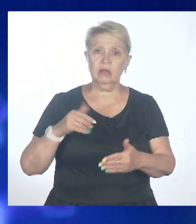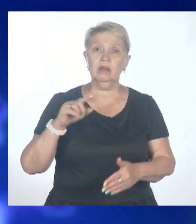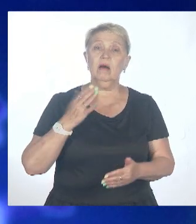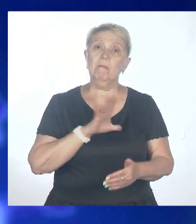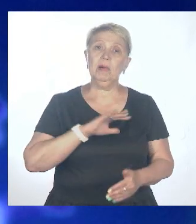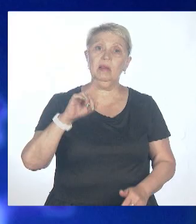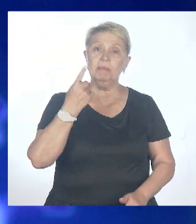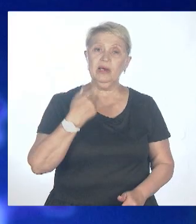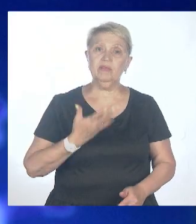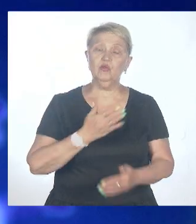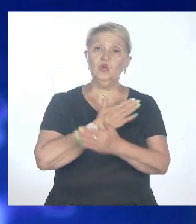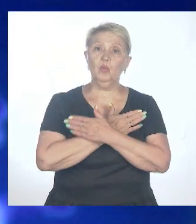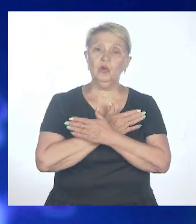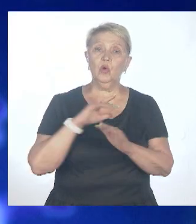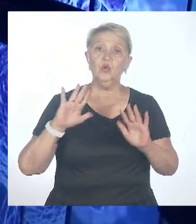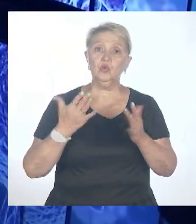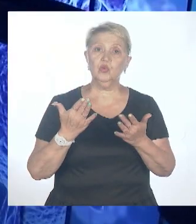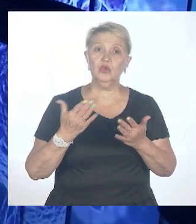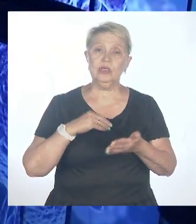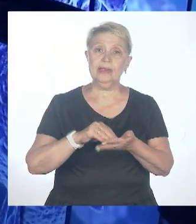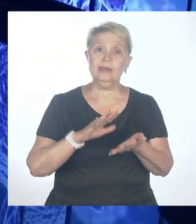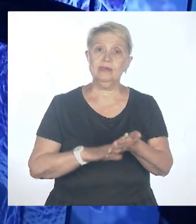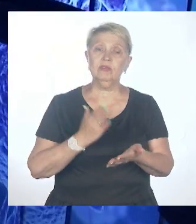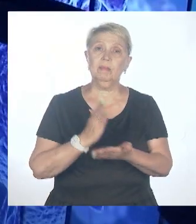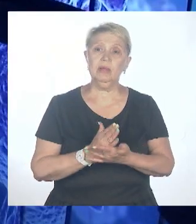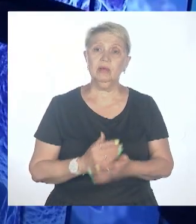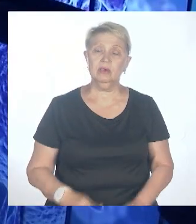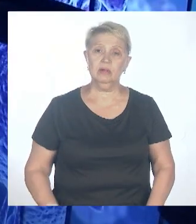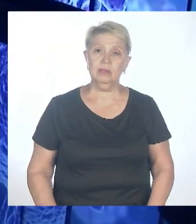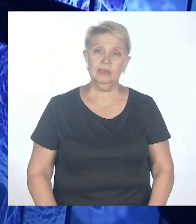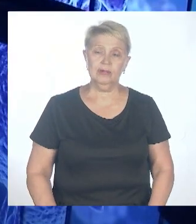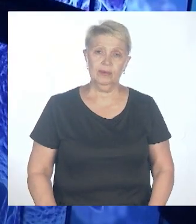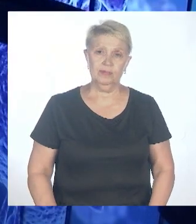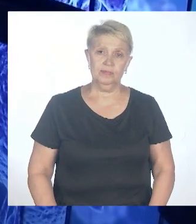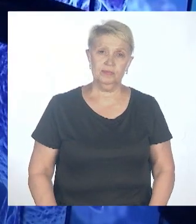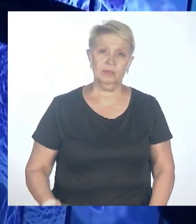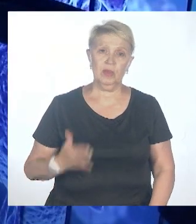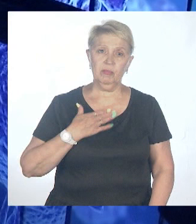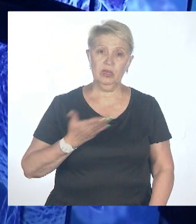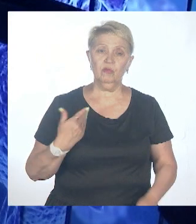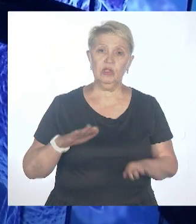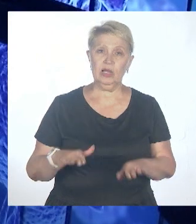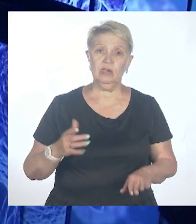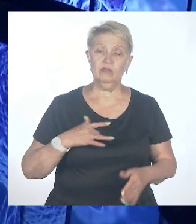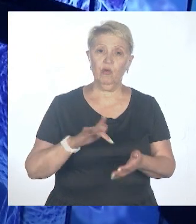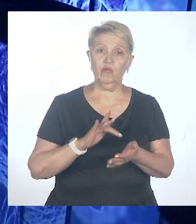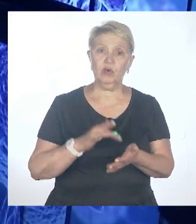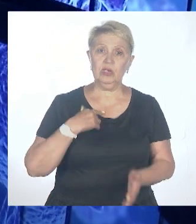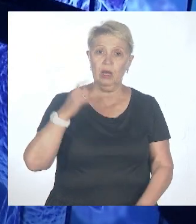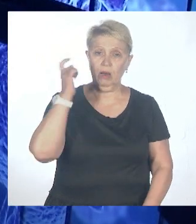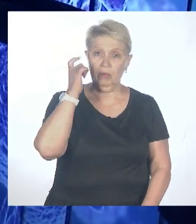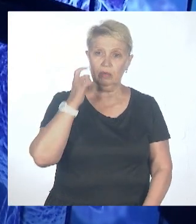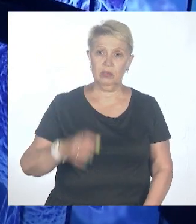зарегистрирован. Вот мне здесь, находясь в Хабаровске, стоит ли